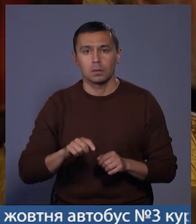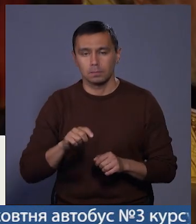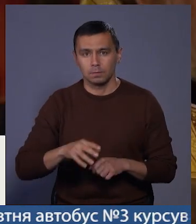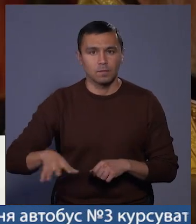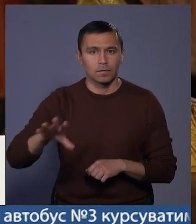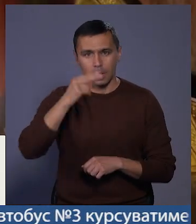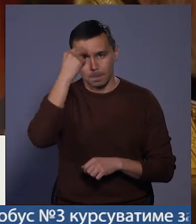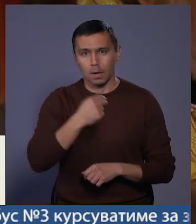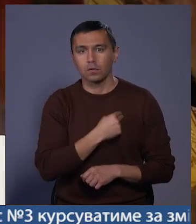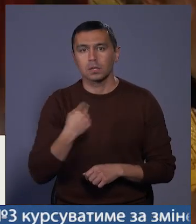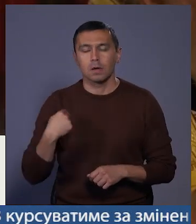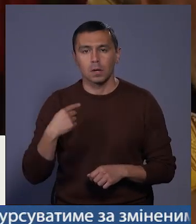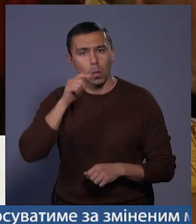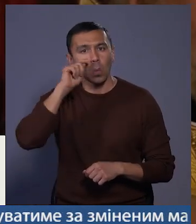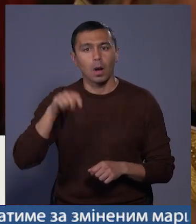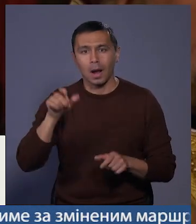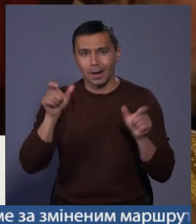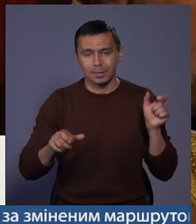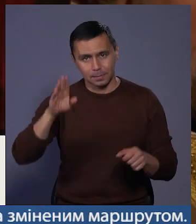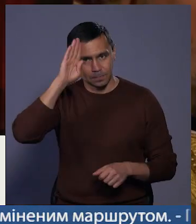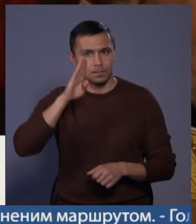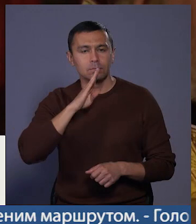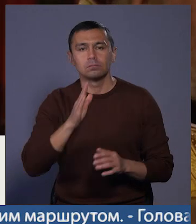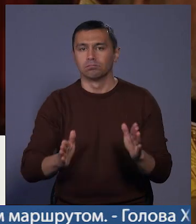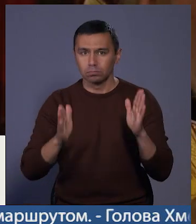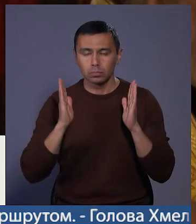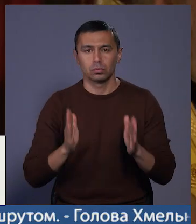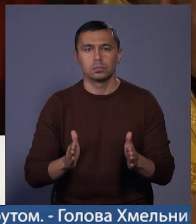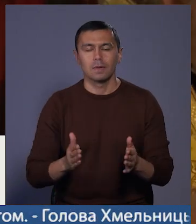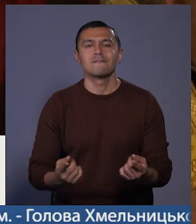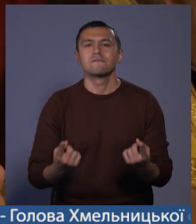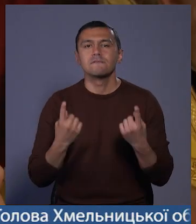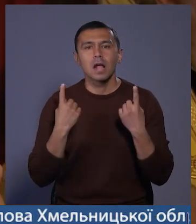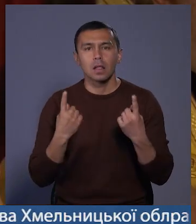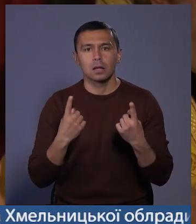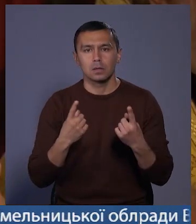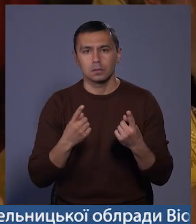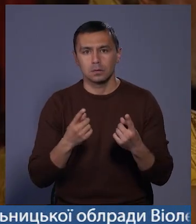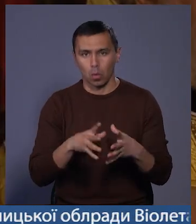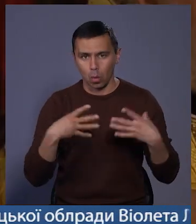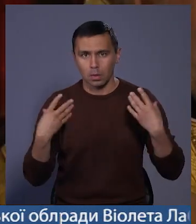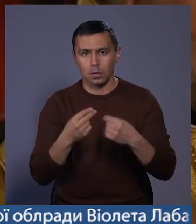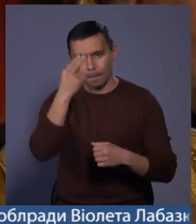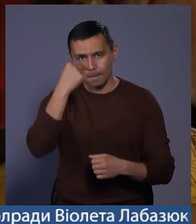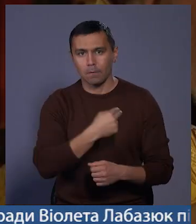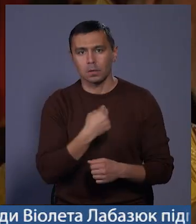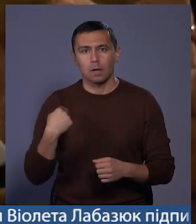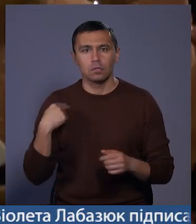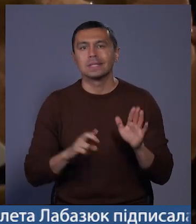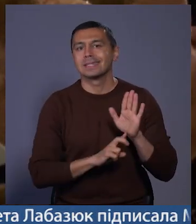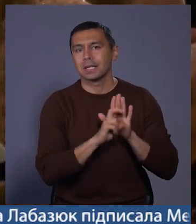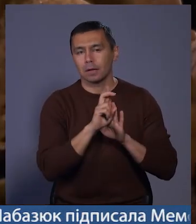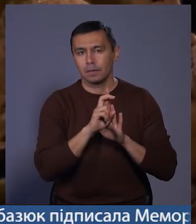православні українці в Україні будуть у великій родині Православної церкви